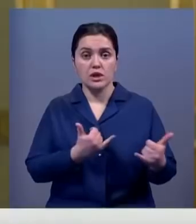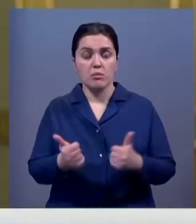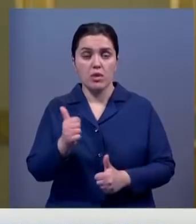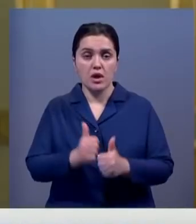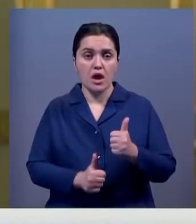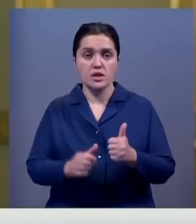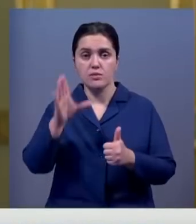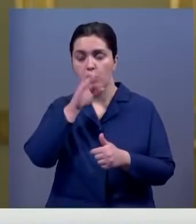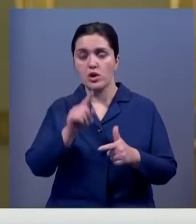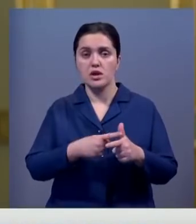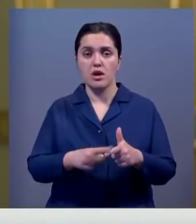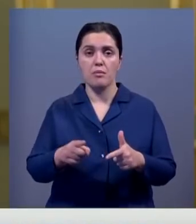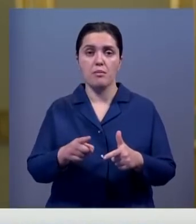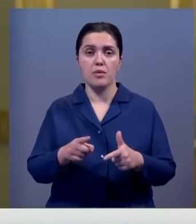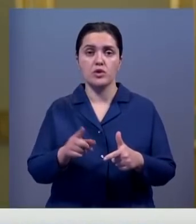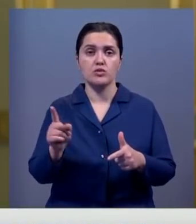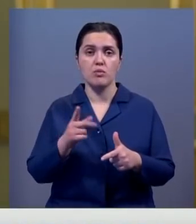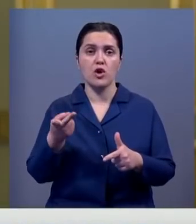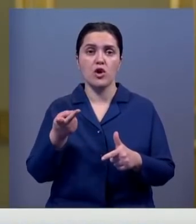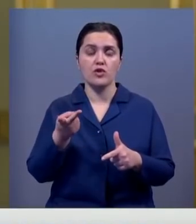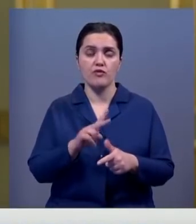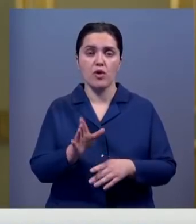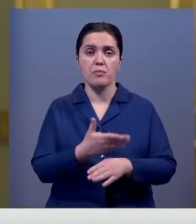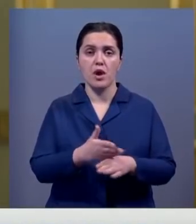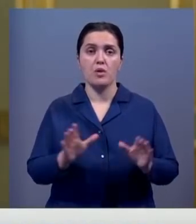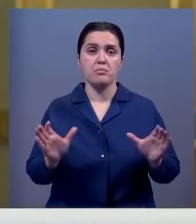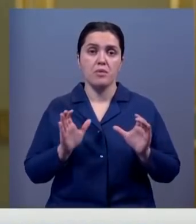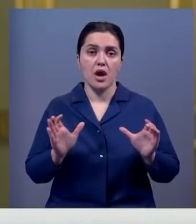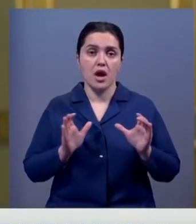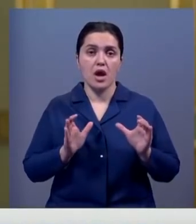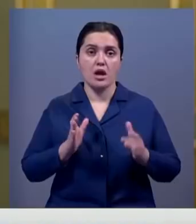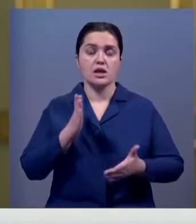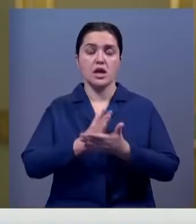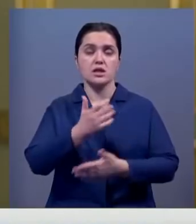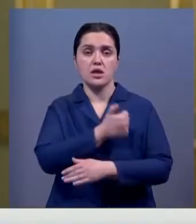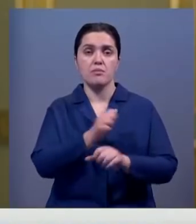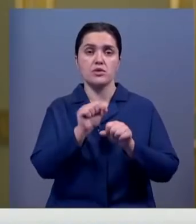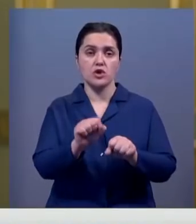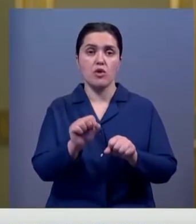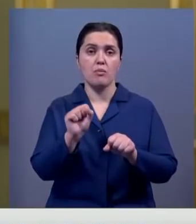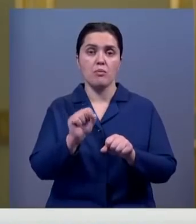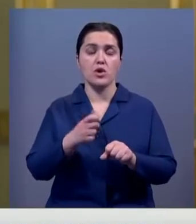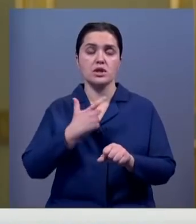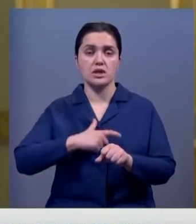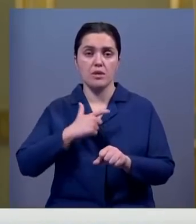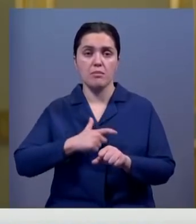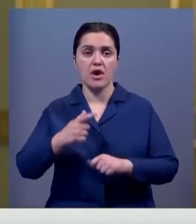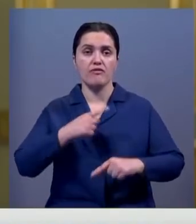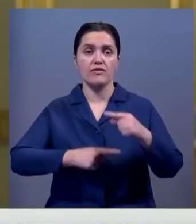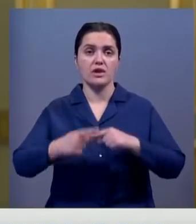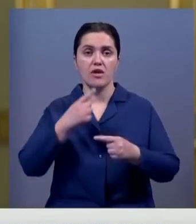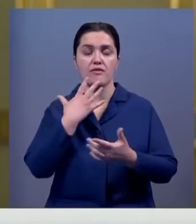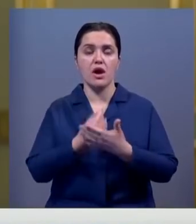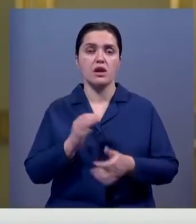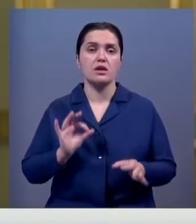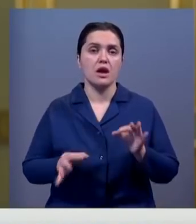Сможем ли мы избежать сценария двух миров, где только богатые имеют доступ к ней и могут защитить себя, вернувшись к своей